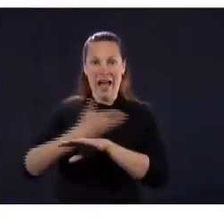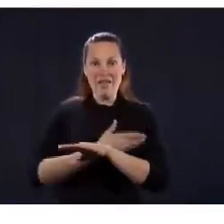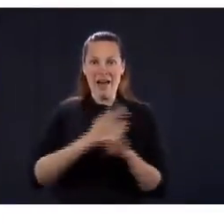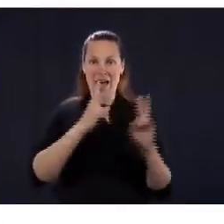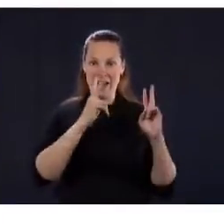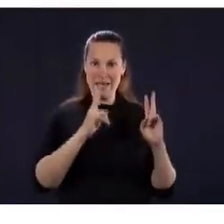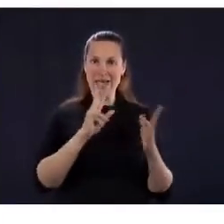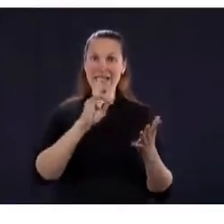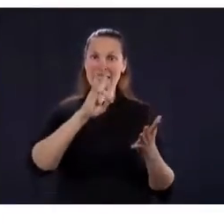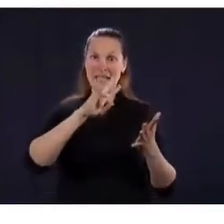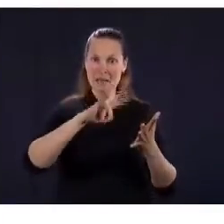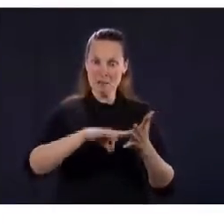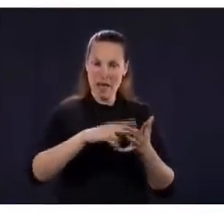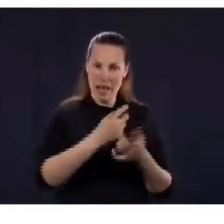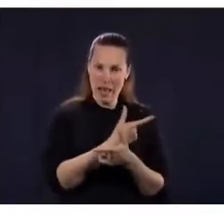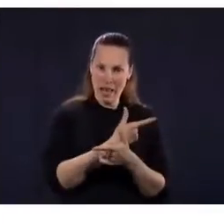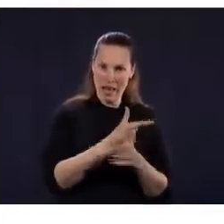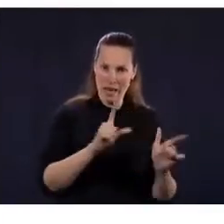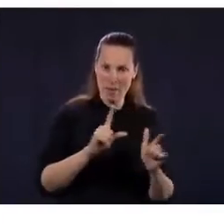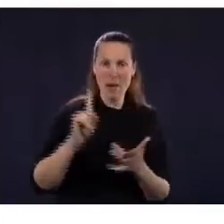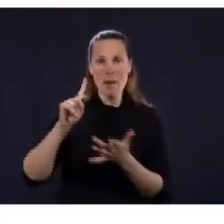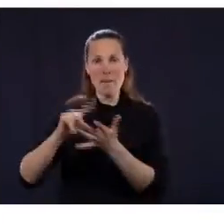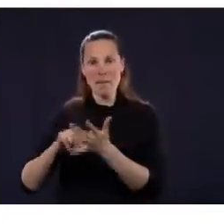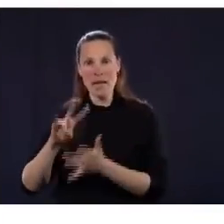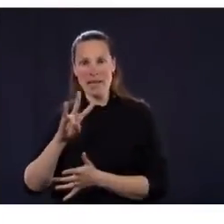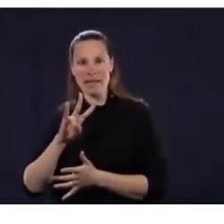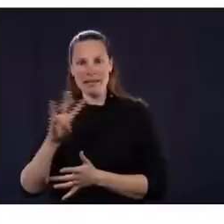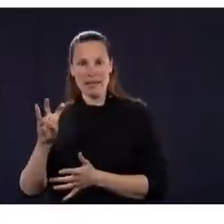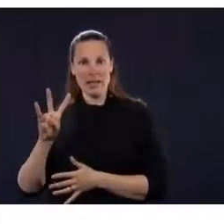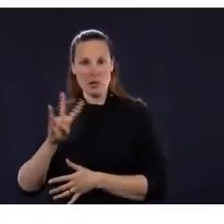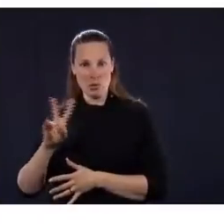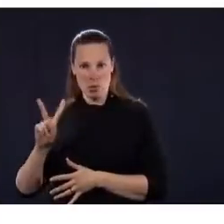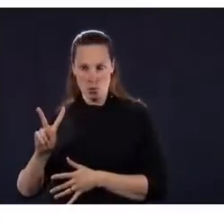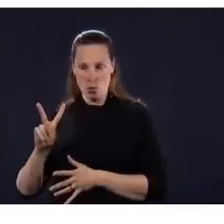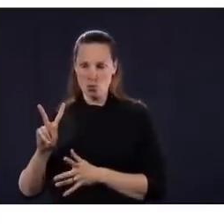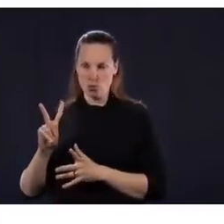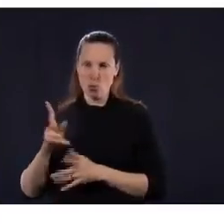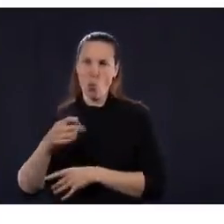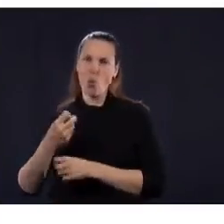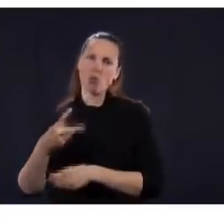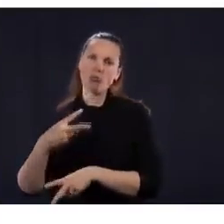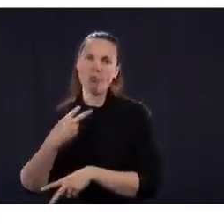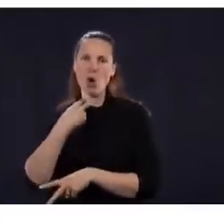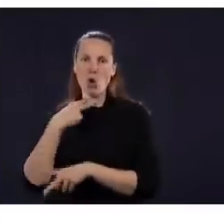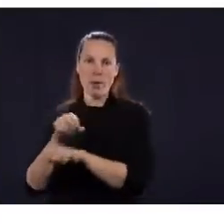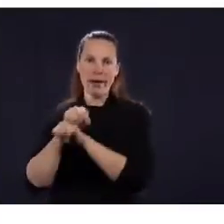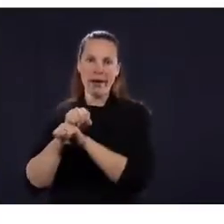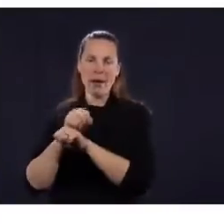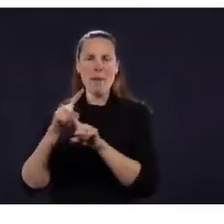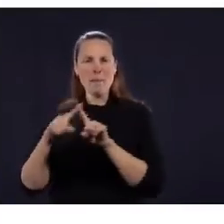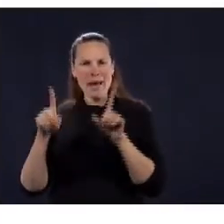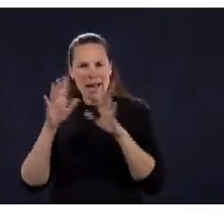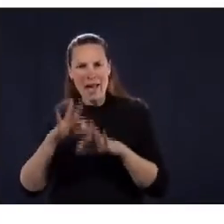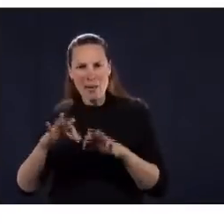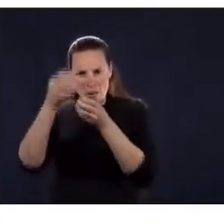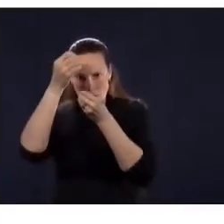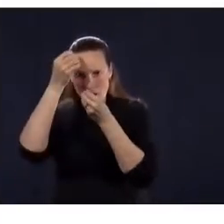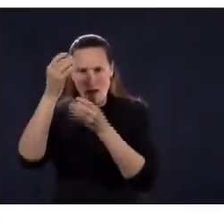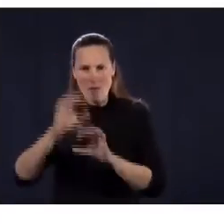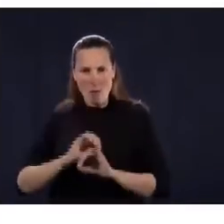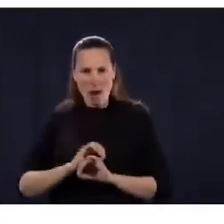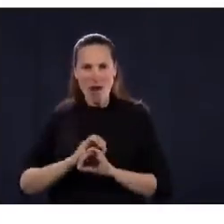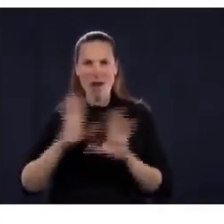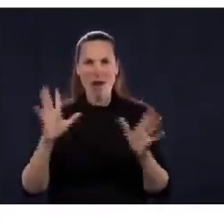a assez de lits disponibles à l'extérieur de la grande région de Montréal, mais ça reste très serré à